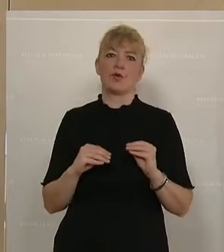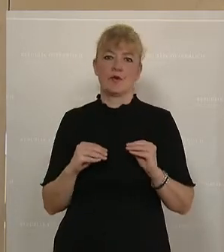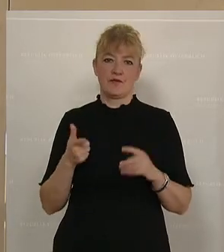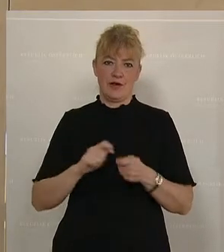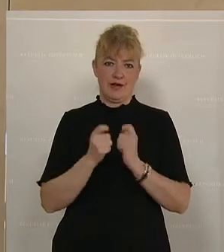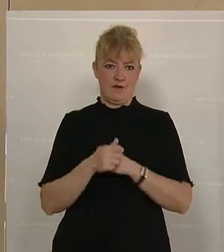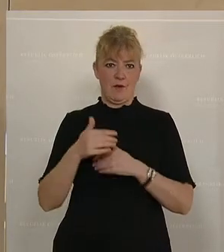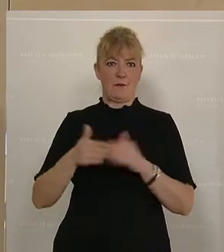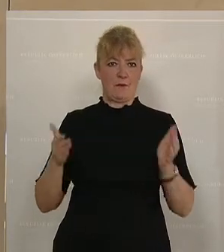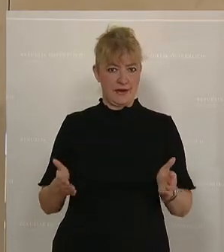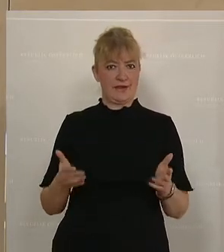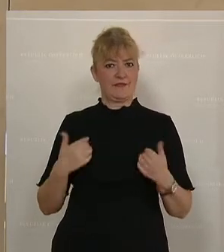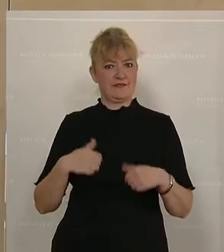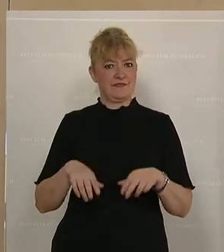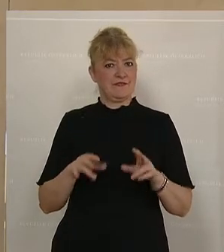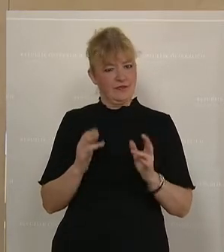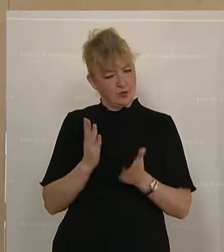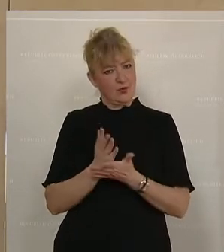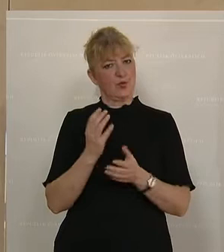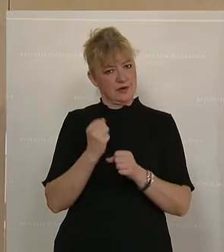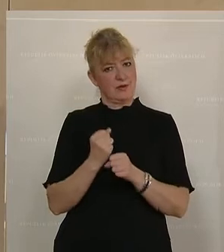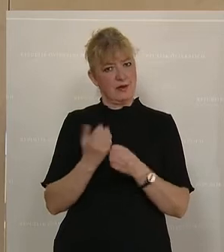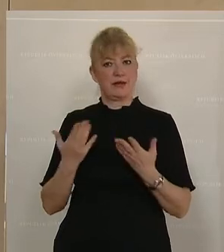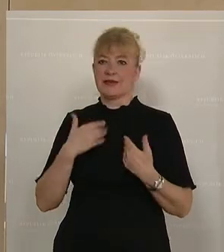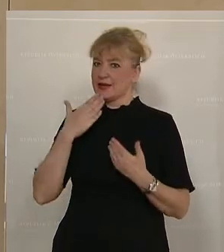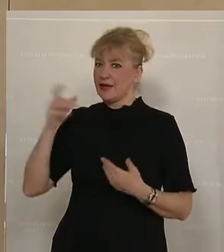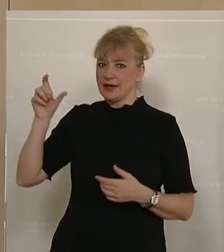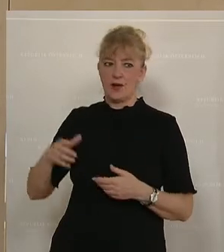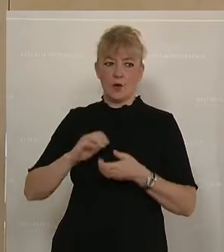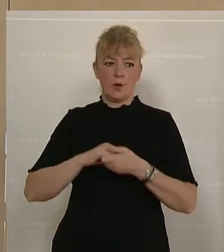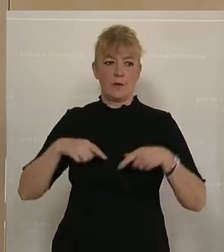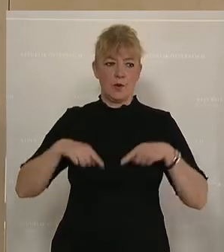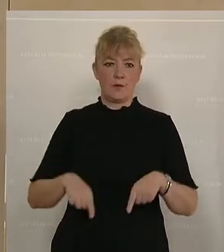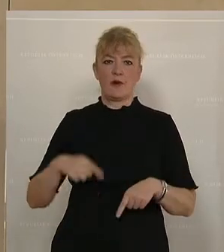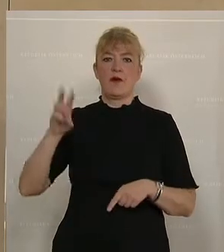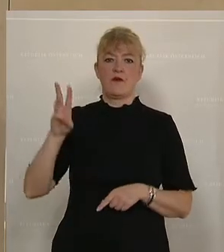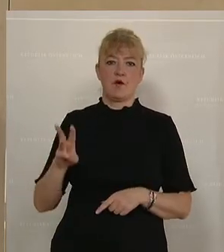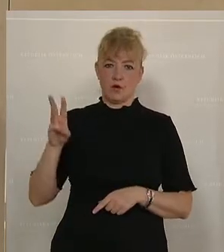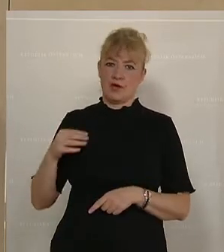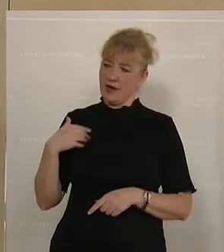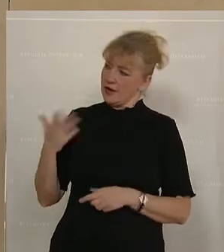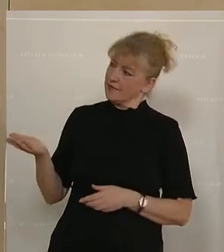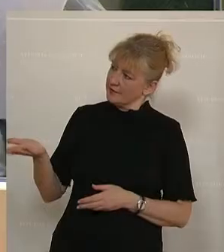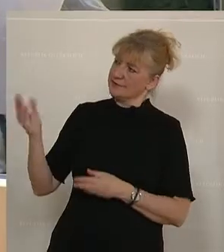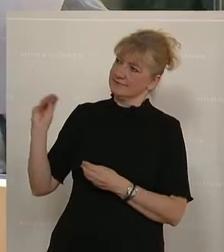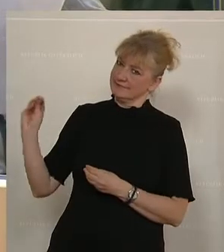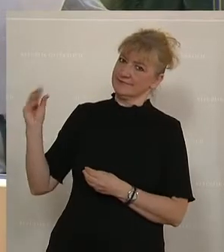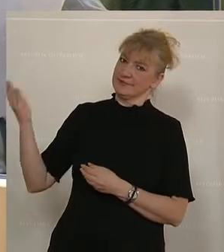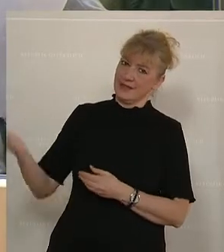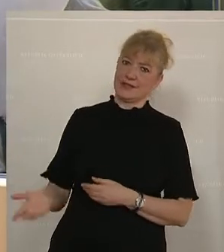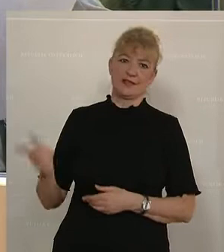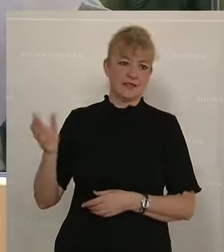Reformpaket überhaupt verwirklicht werden konnte. Und da möchte ich ganz ausdrücklich heute unseren Klubobmann Gust Wöginger hervorheben. Er ist ein ausgewiesener